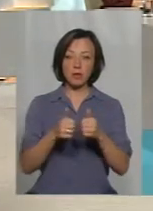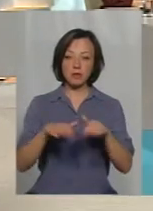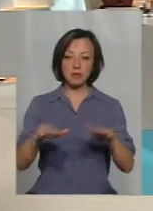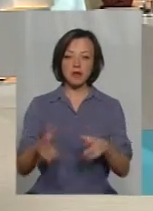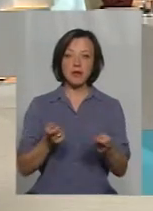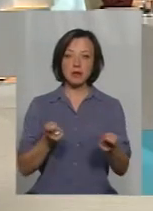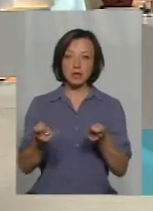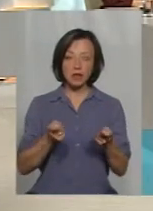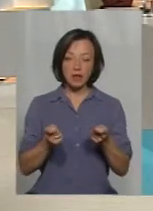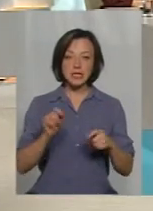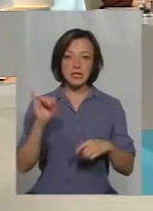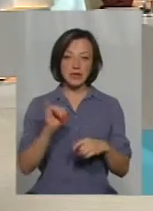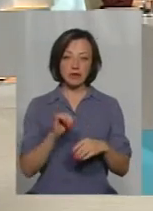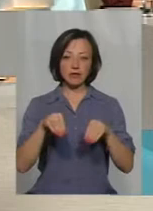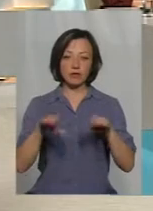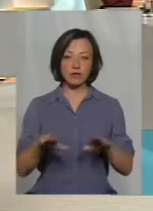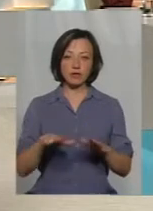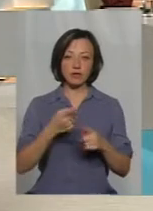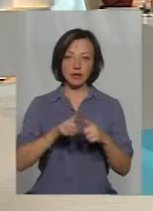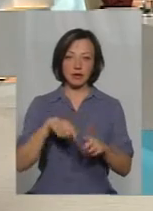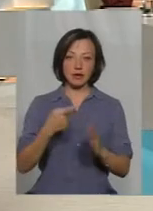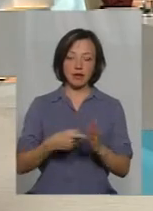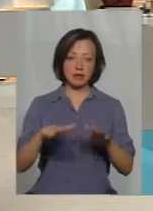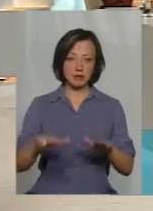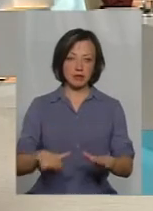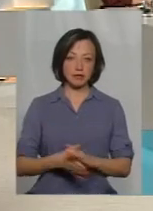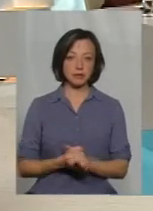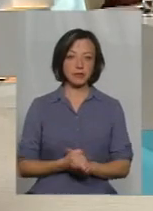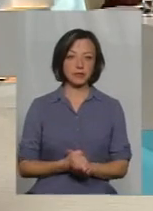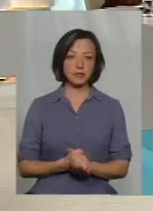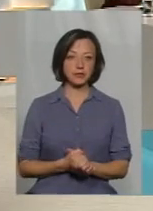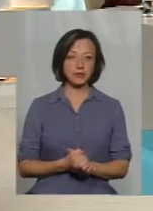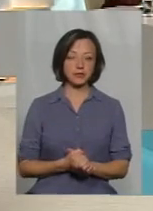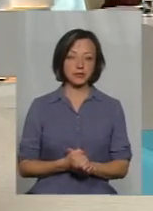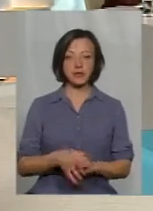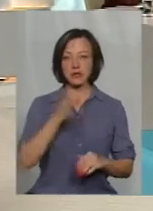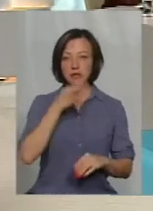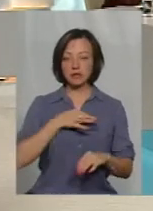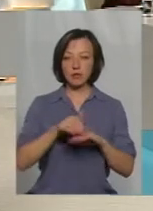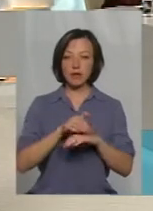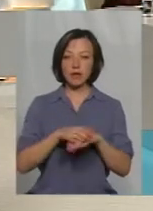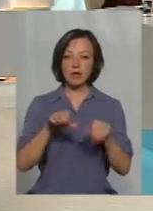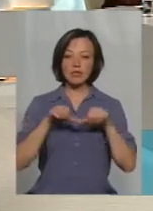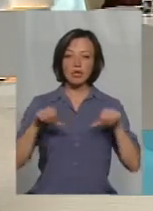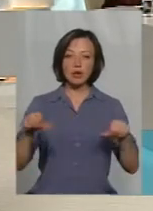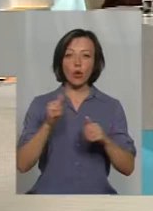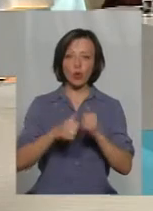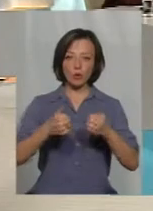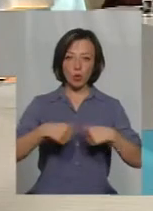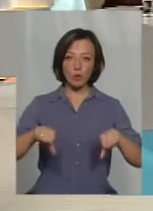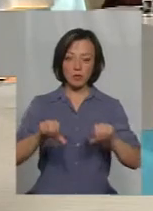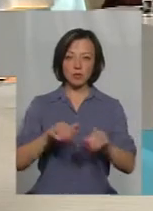державних адміністраціях і вирішувати дане питання. Скажіть, будь ласка, на засідання кожної комісії, яка